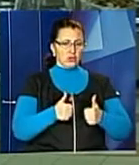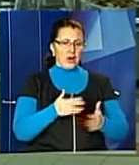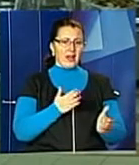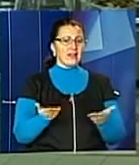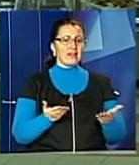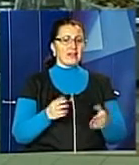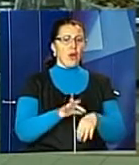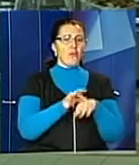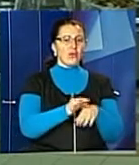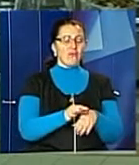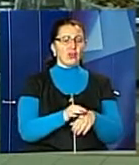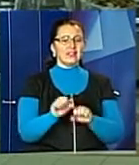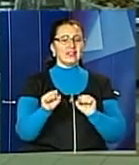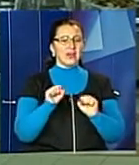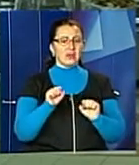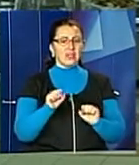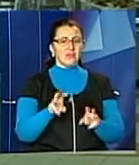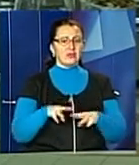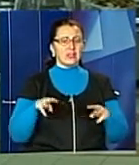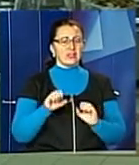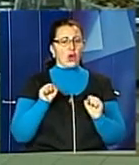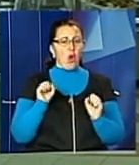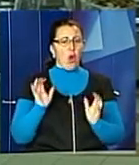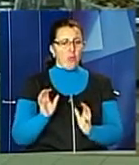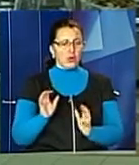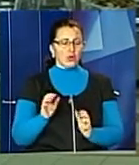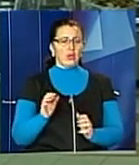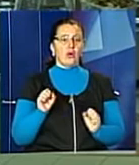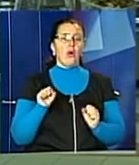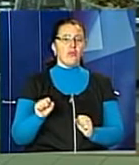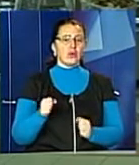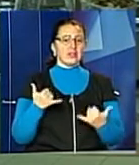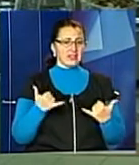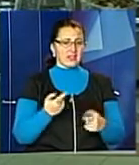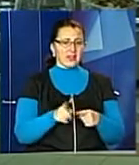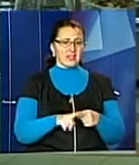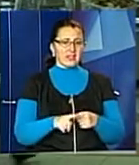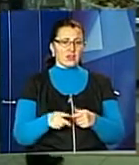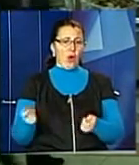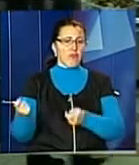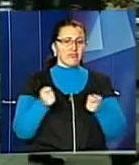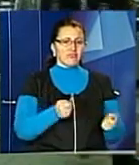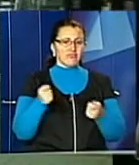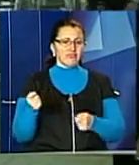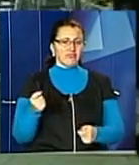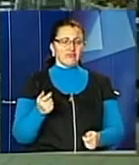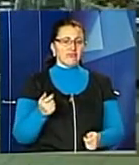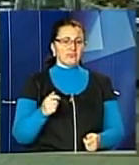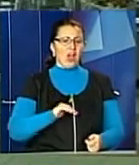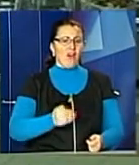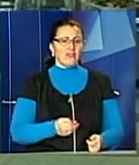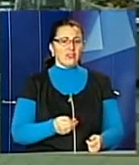проводить відповідний департамент місця Соборони. На сьогоднішній день цього постачальника по цьому каталогу